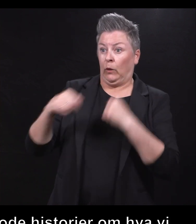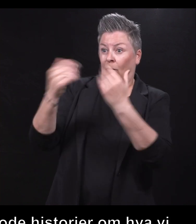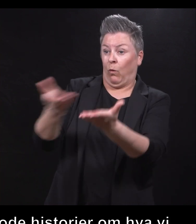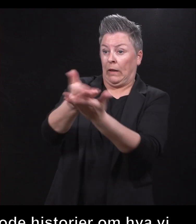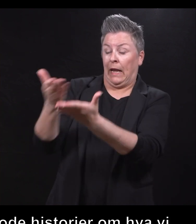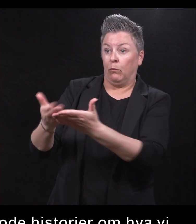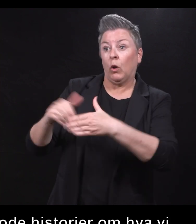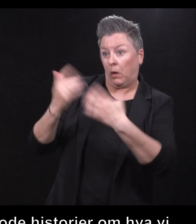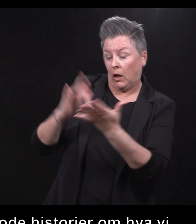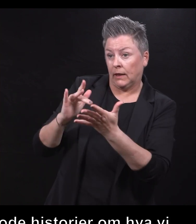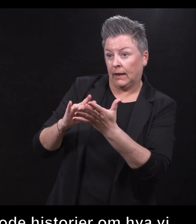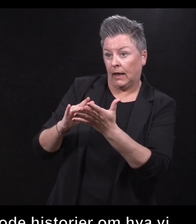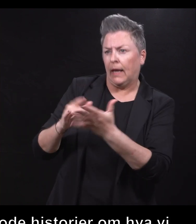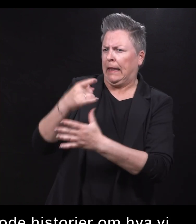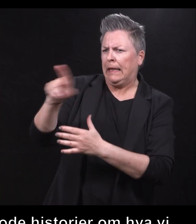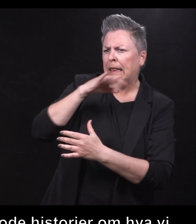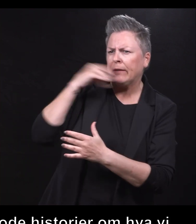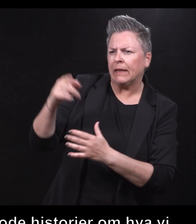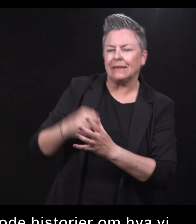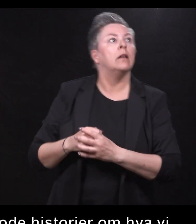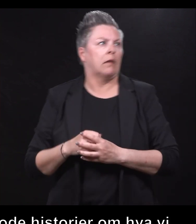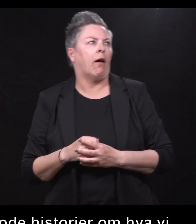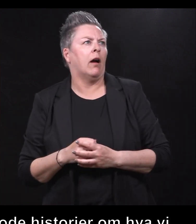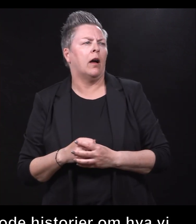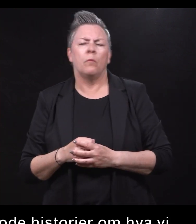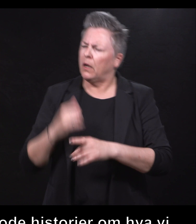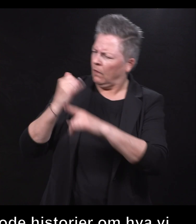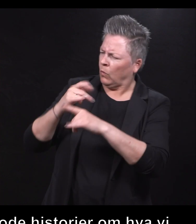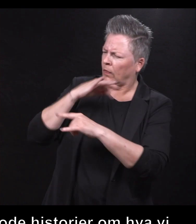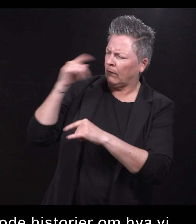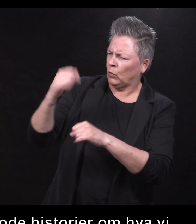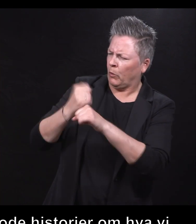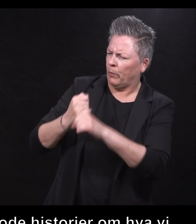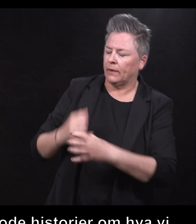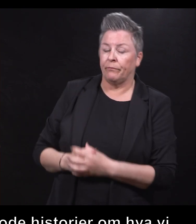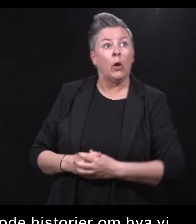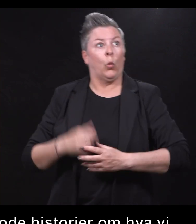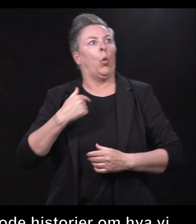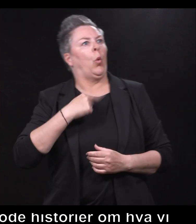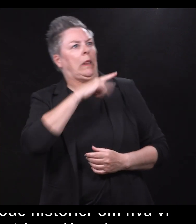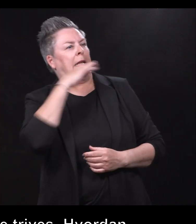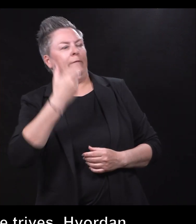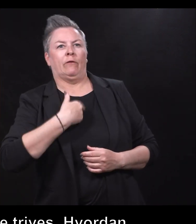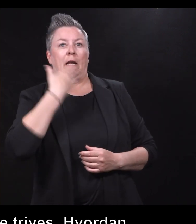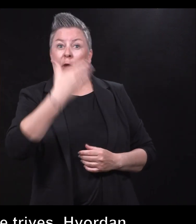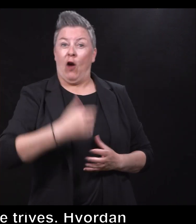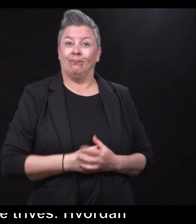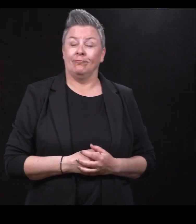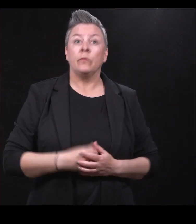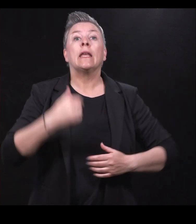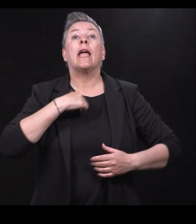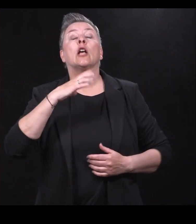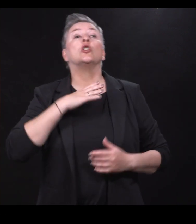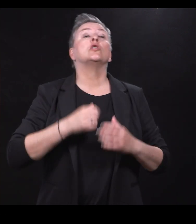Dagsenteret trivdes. Hvordan trives du på jobben? Jeg trives veldig bra. Jeg synes det er viktig